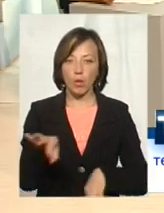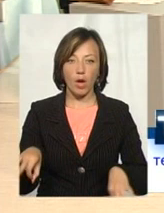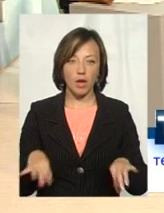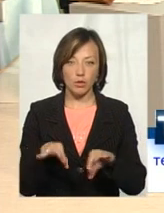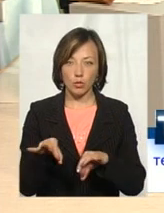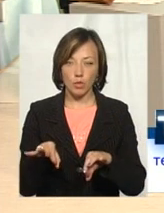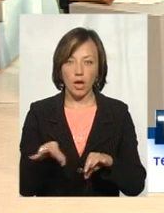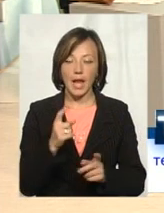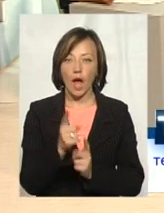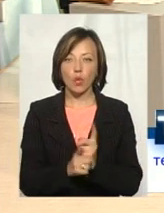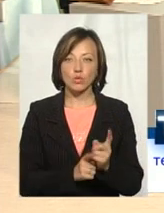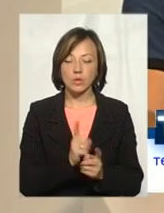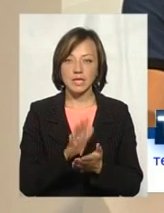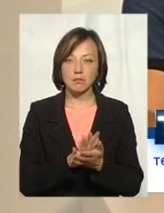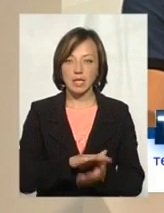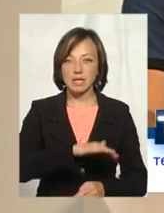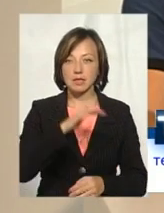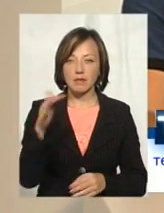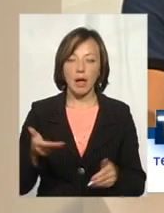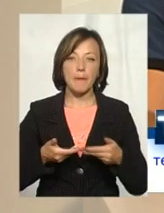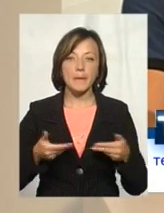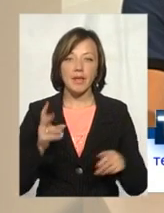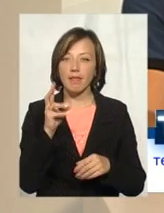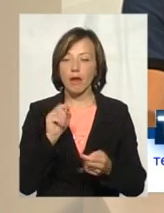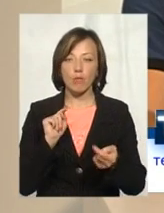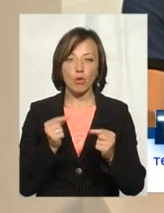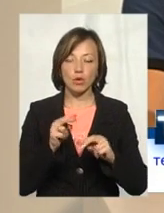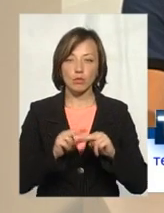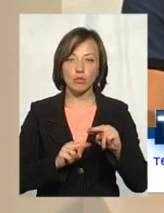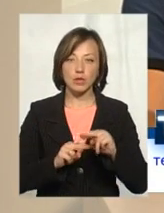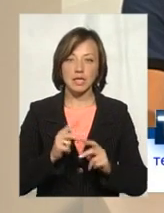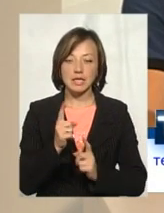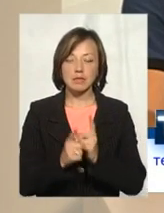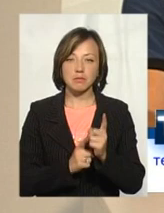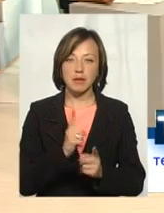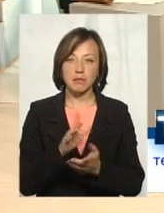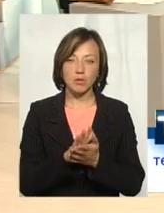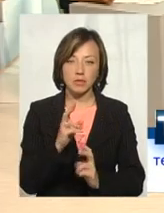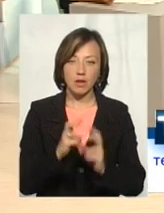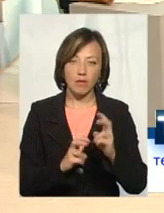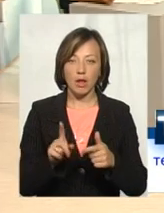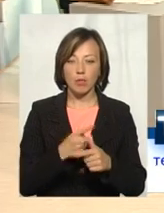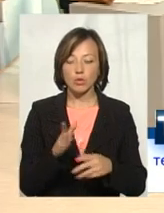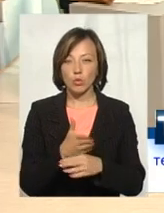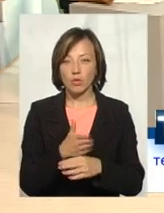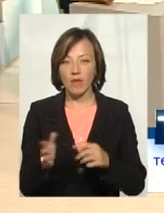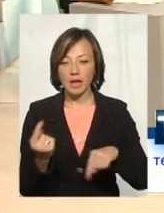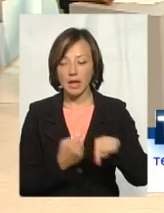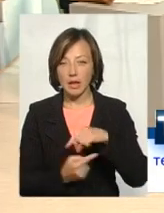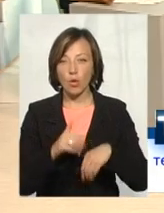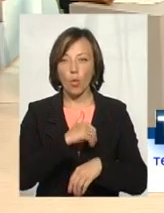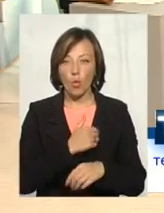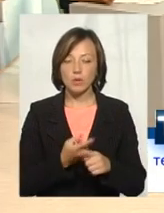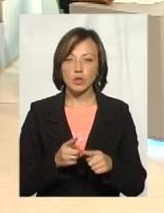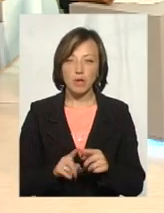реконструкції сміттєзвалища, ми не проти побудови сміттєпереробного заводу, чи сортувальної лінії, але ми хочемо, щоб